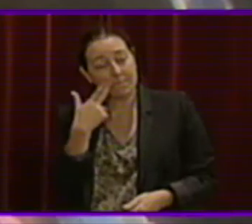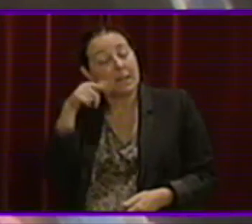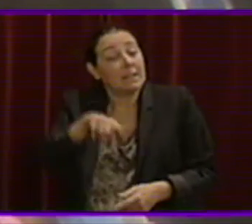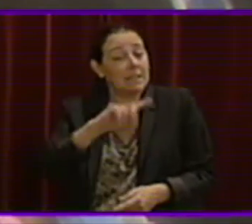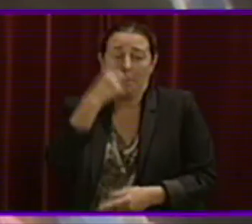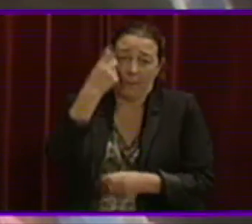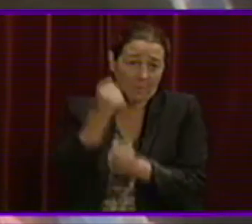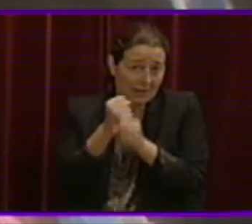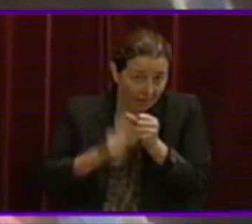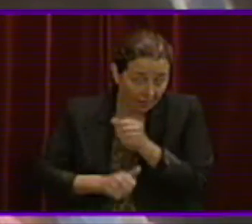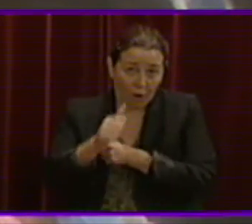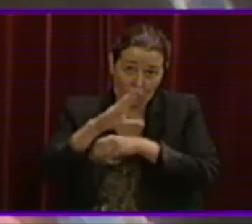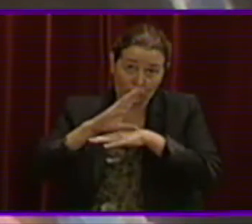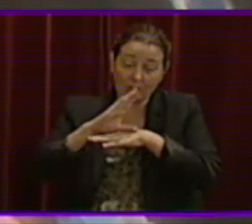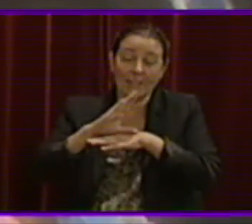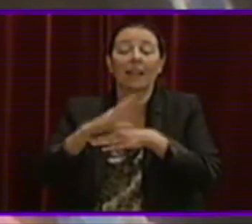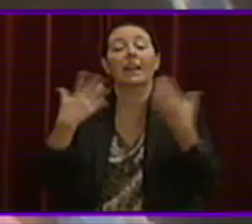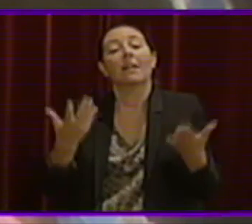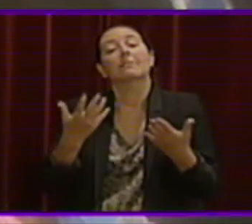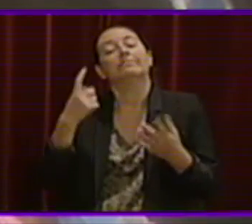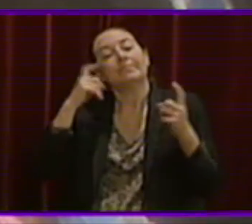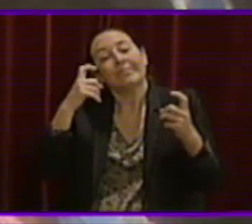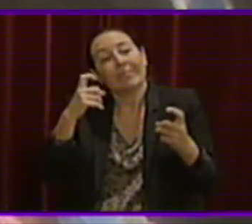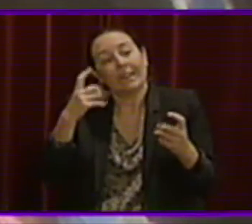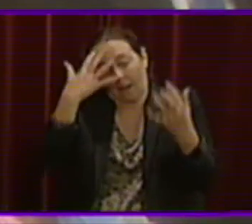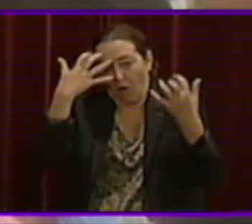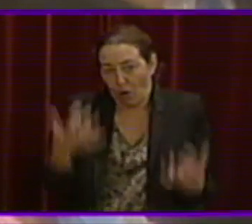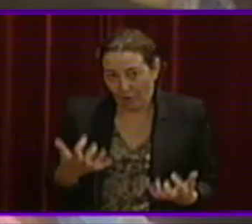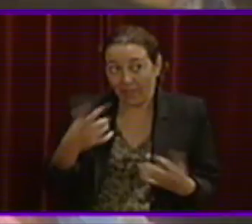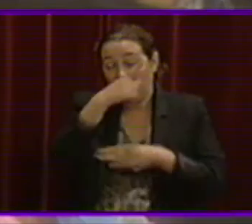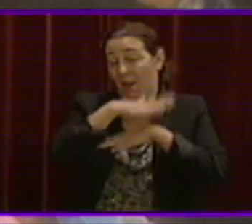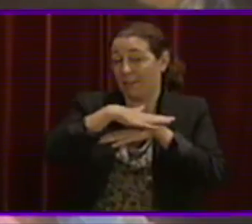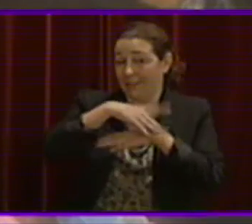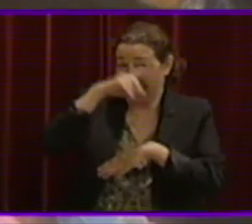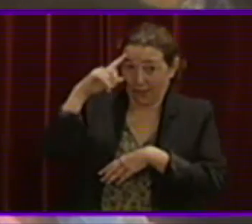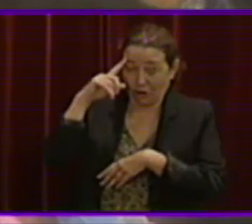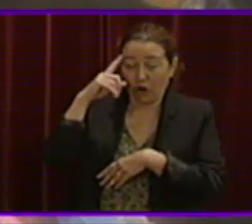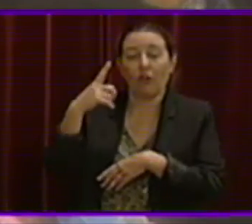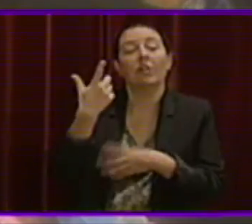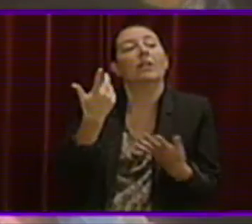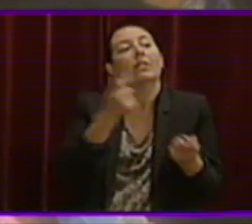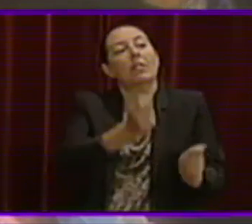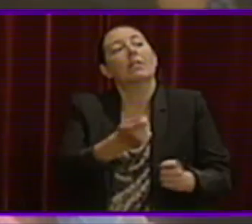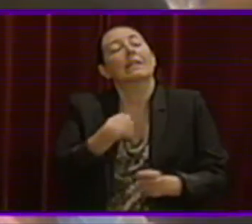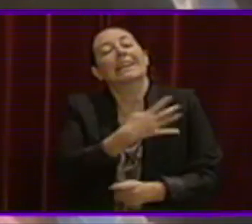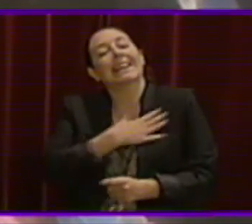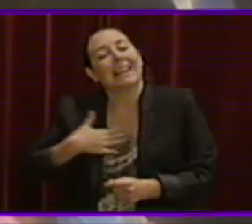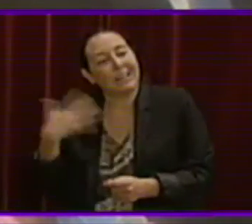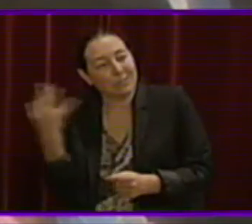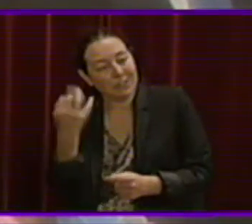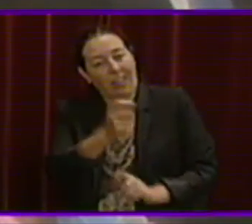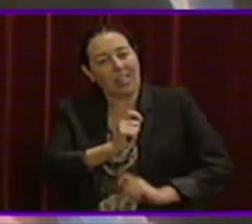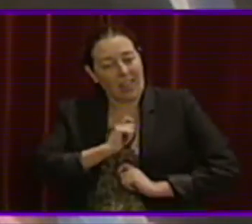és la primera feina que faran des de la conselleria intentarem convèncer en el ministeri que és el que mos toca, que és el que volem i,